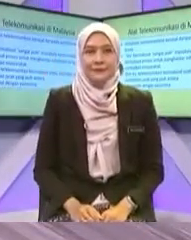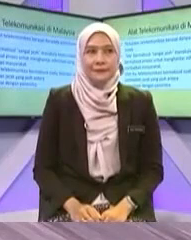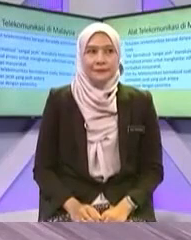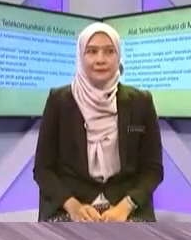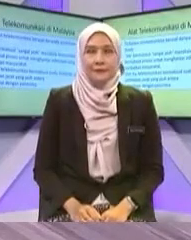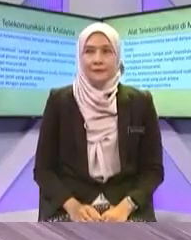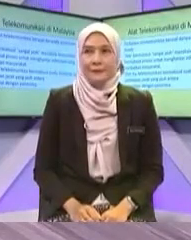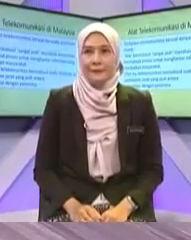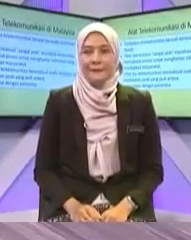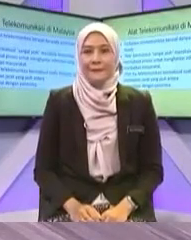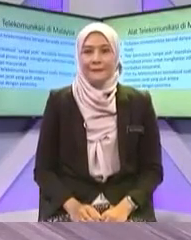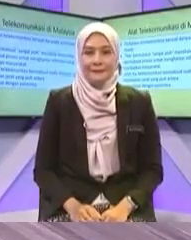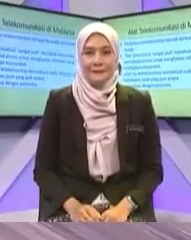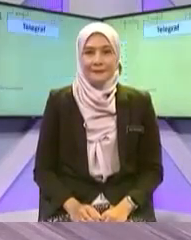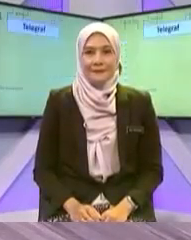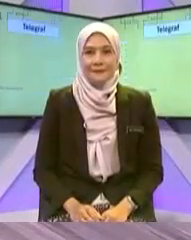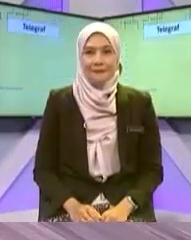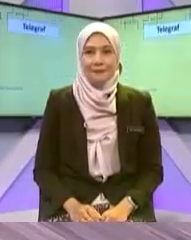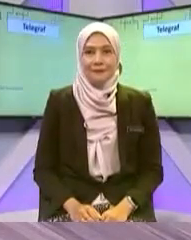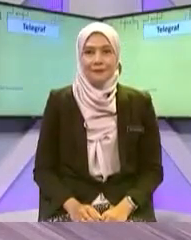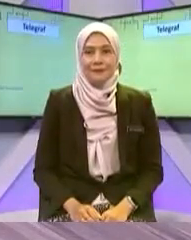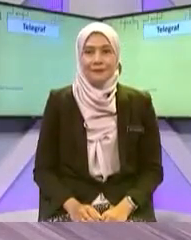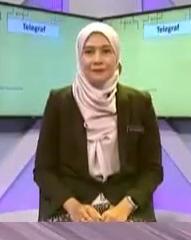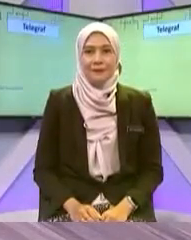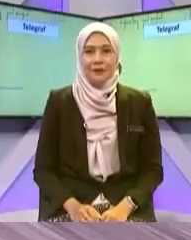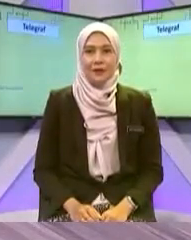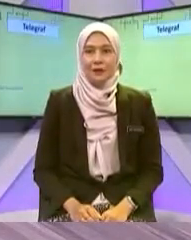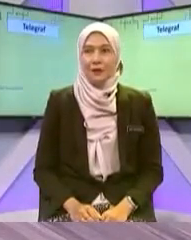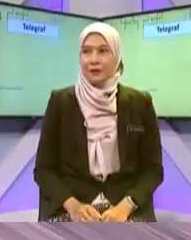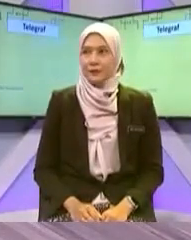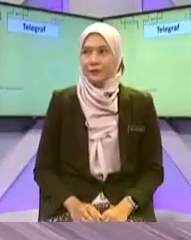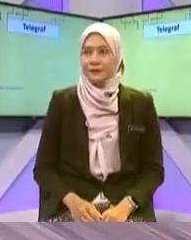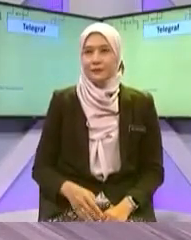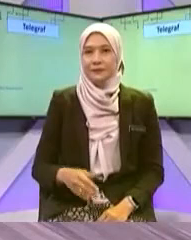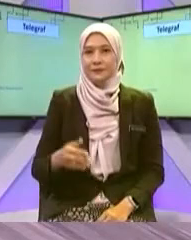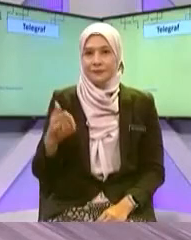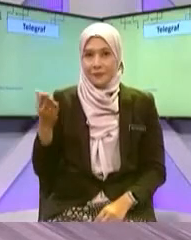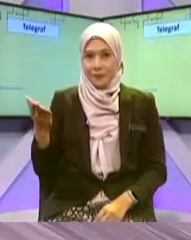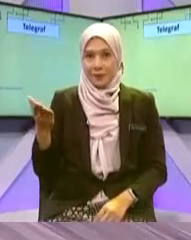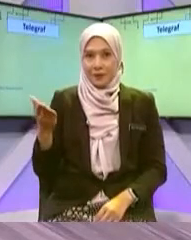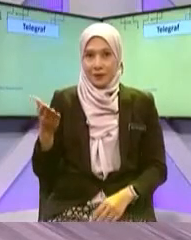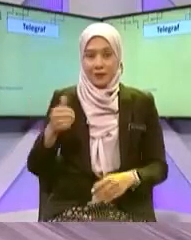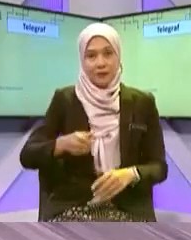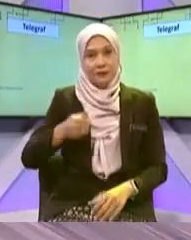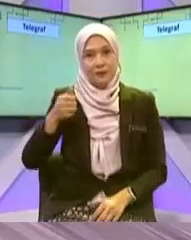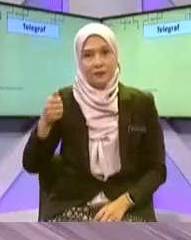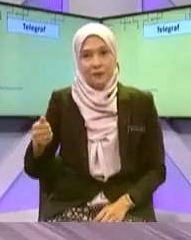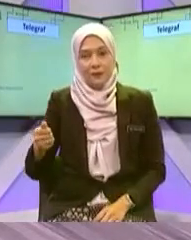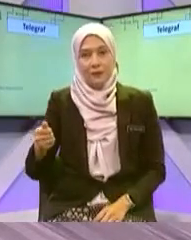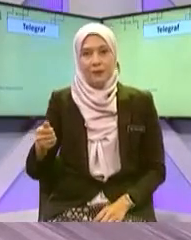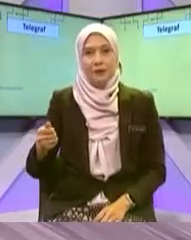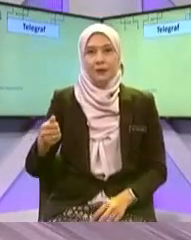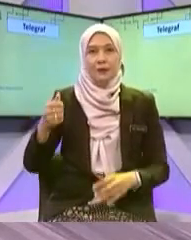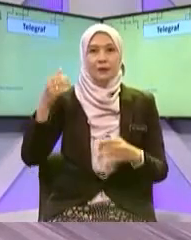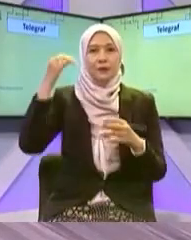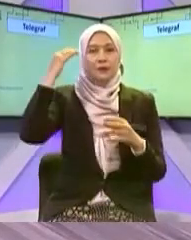Okey Bagus Terbaik Okey Kita teruskan Ini adalah Alat telekomunikasi Yang pernah wujud Di negara